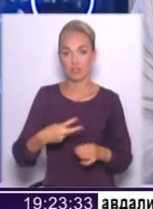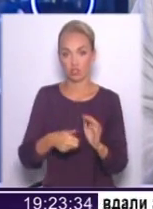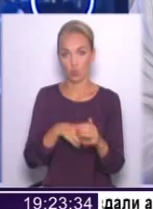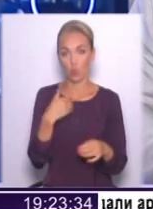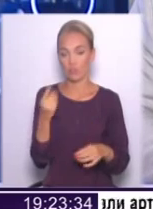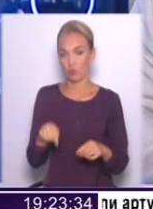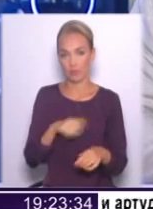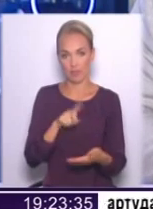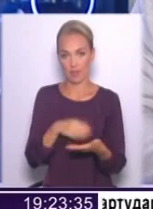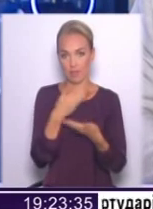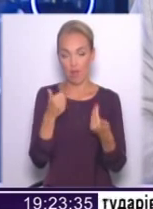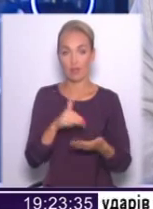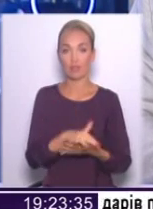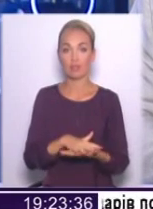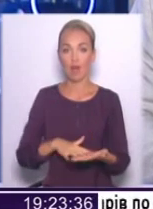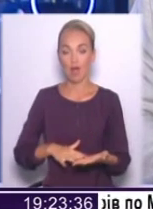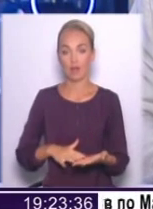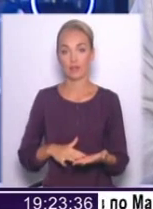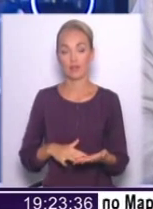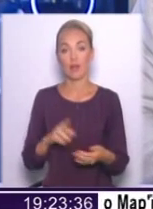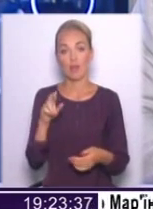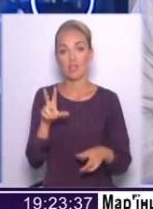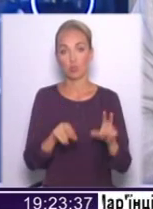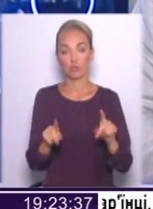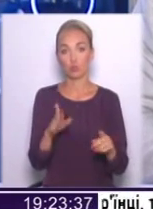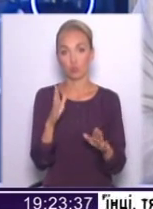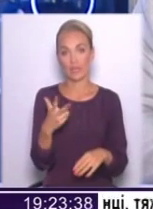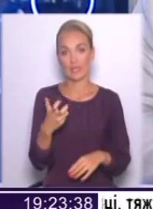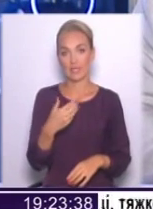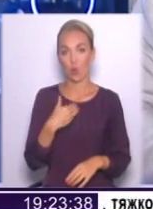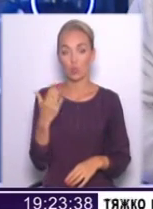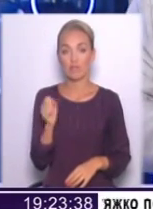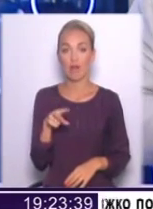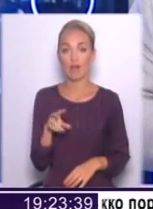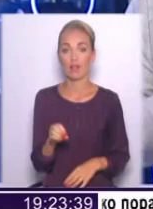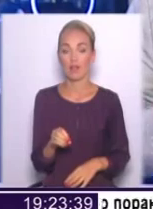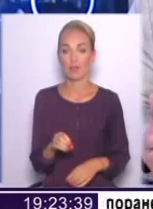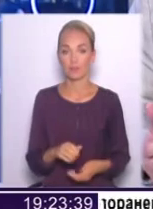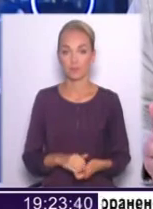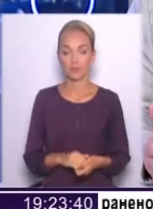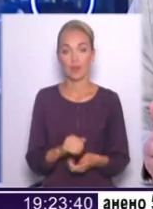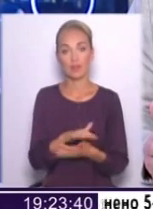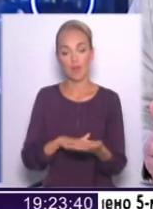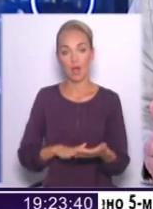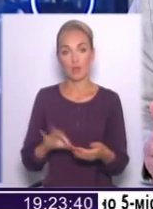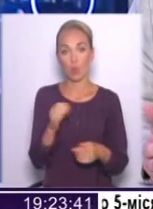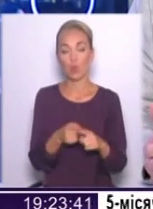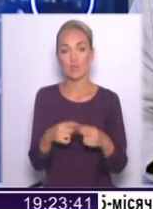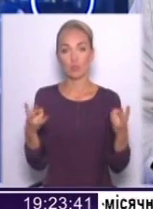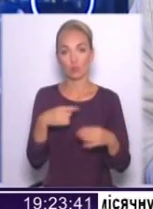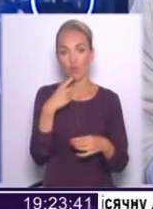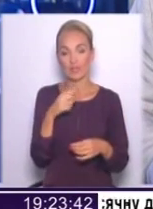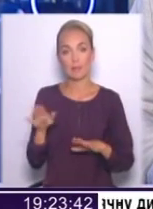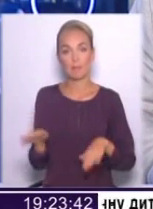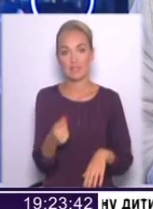з цим немає. Далі, я сподіваюся, що буде 300 голосів, але далі це потрібно говорити, буде вже